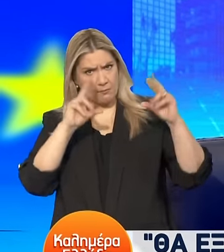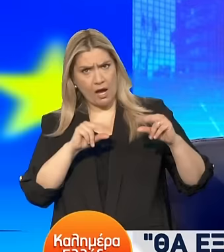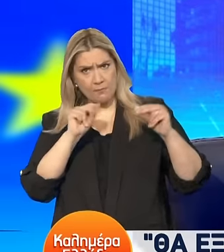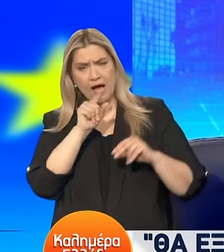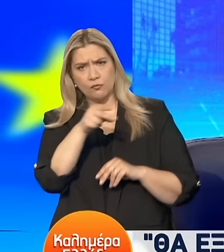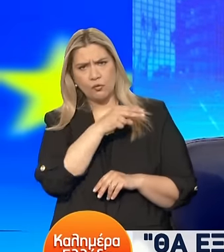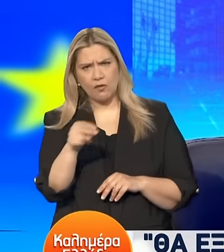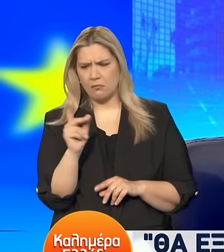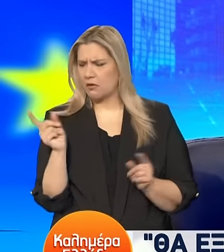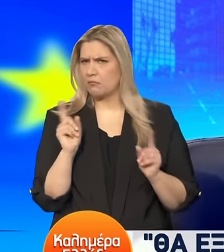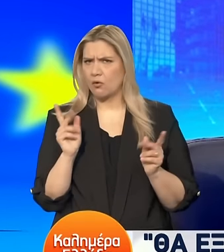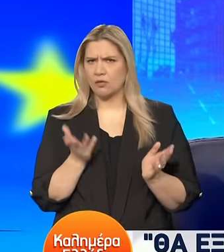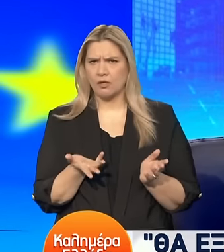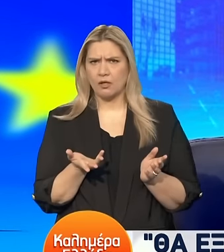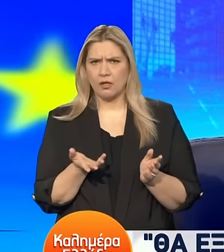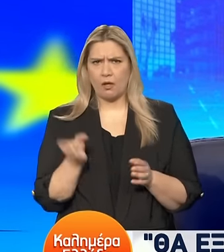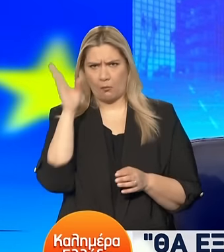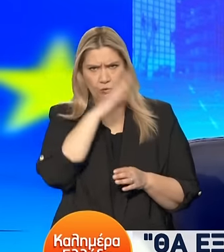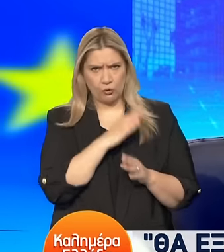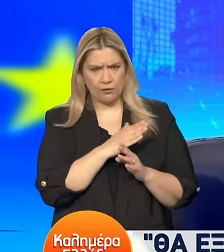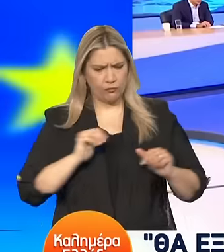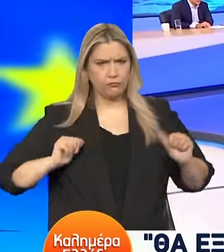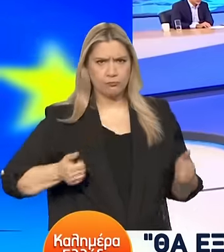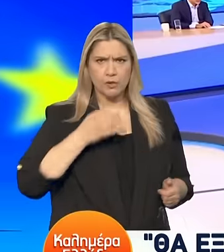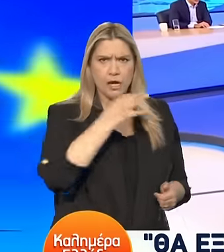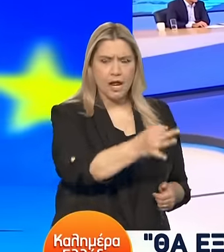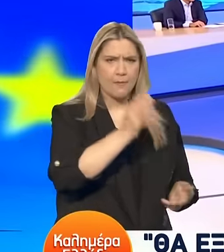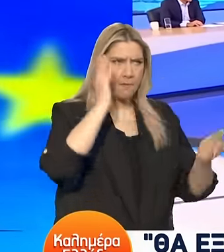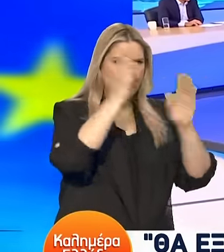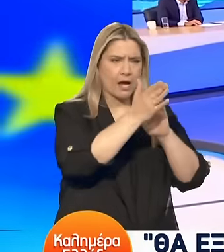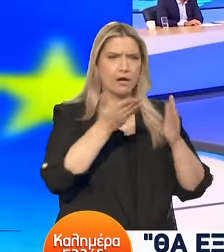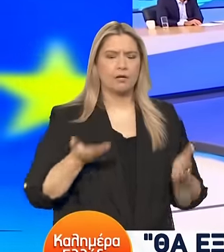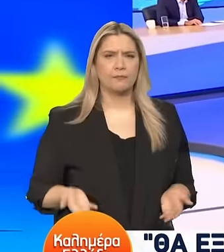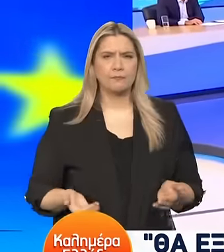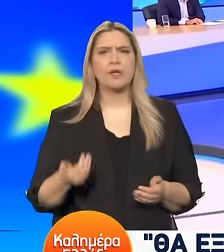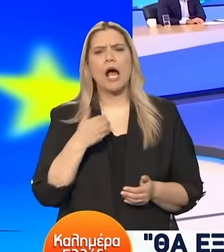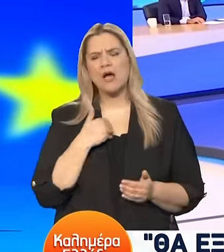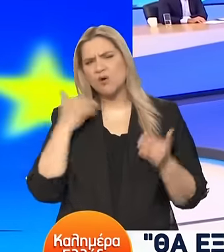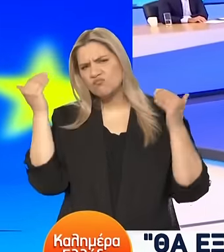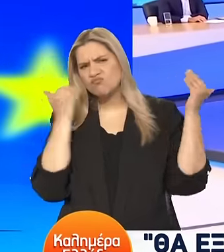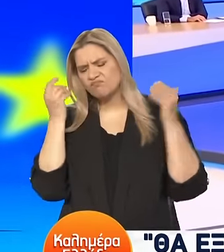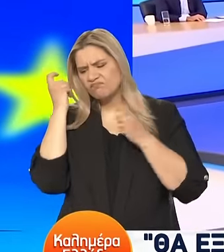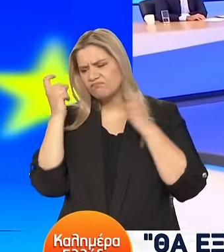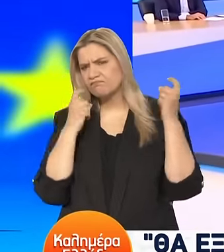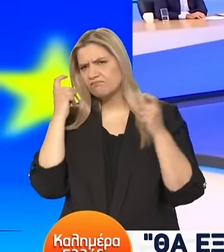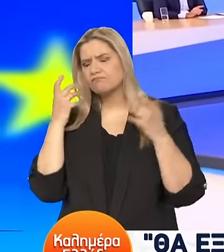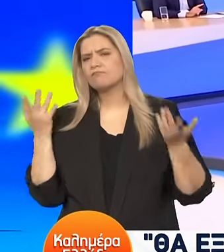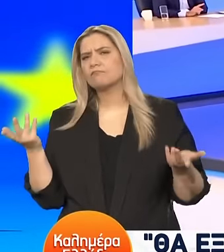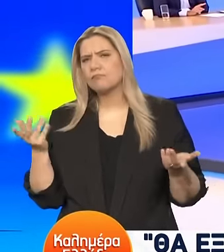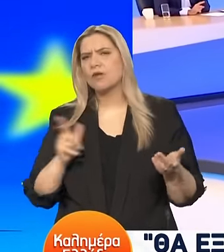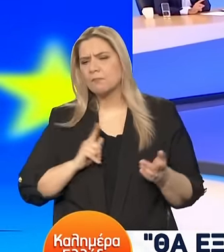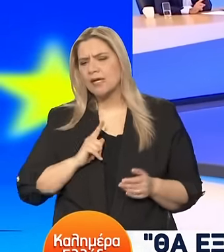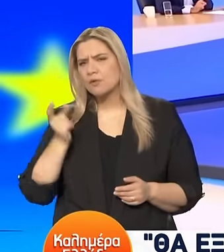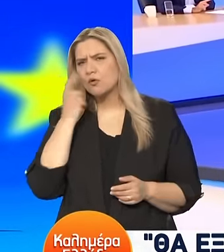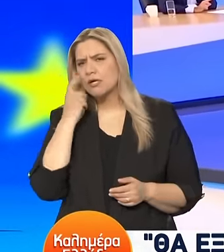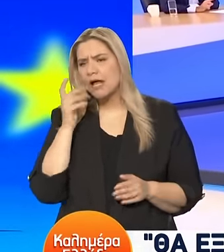με την Τουρκία Και δεν είναι κάτι το οποίο τους το κρύβουμε Τους το λέμε ξεκάθαρα Από εκεί και πέρα Και εγώ προβληματίζομαι Και περιμένω να δω Με ποιο